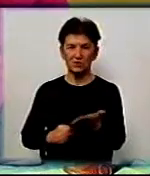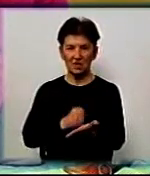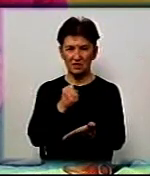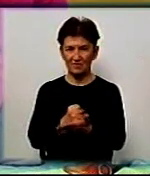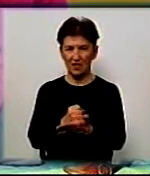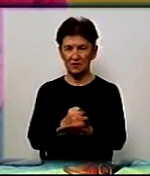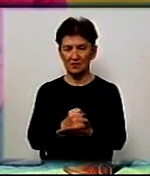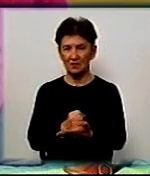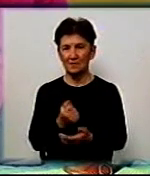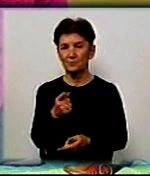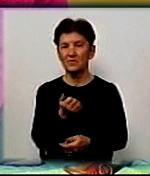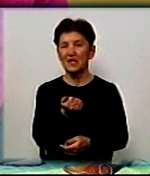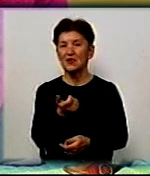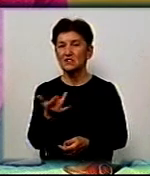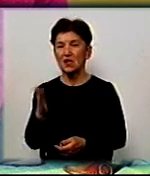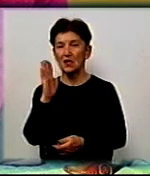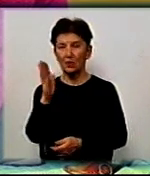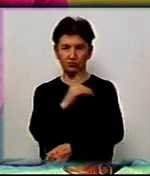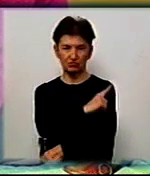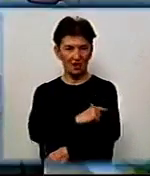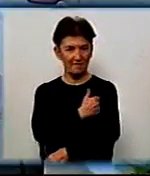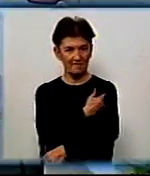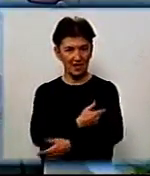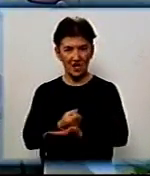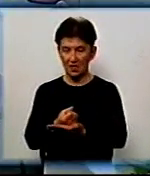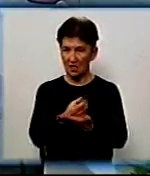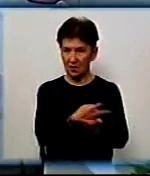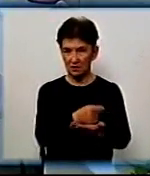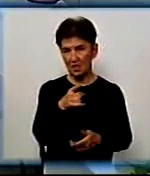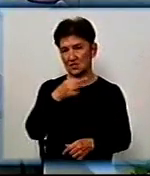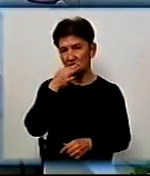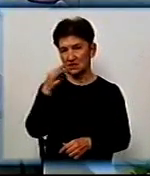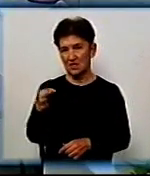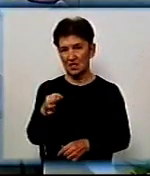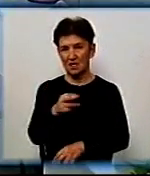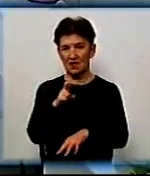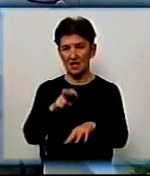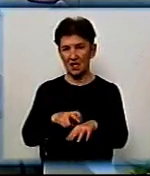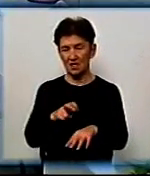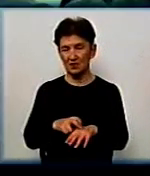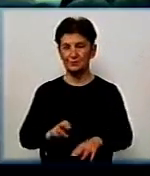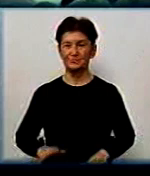ушкоджень. Скільки Олександр пробуде в лікарні, поки невідомо, повідомила лікарневролог Алла Куделя.